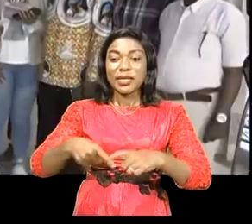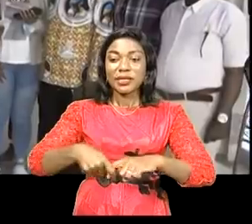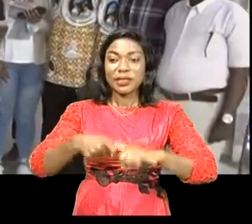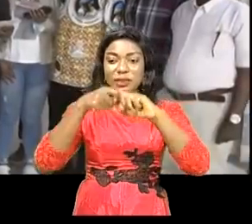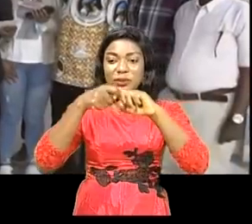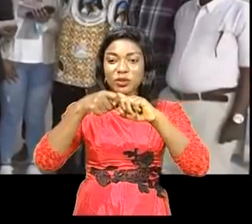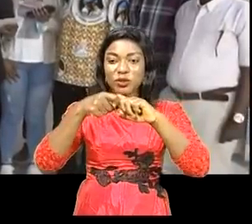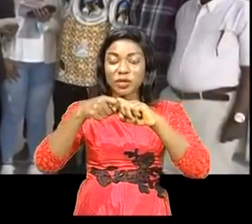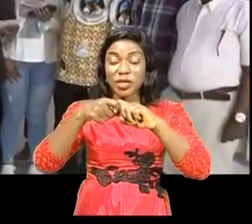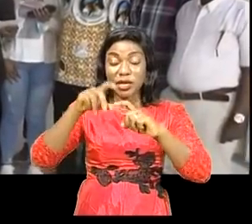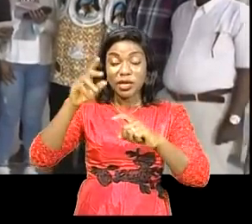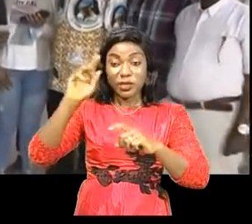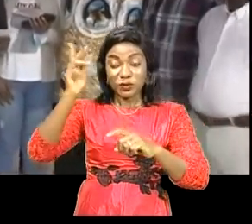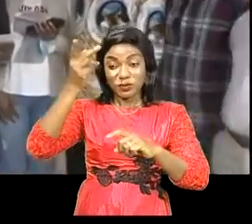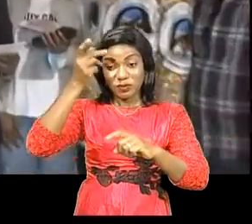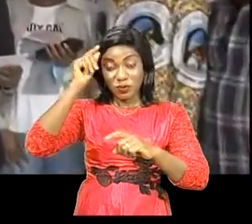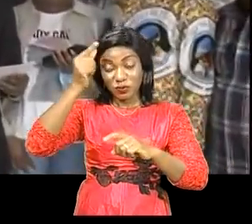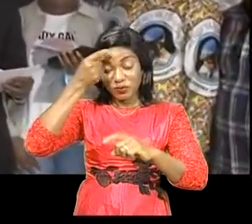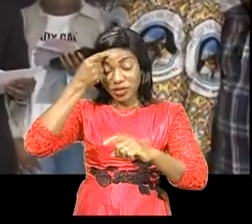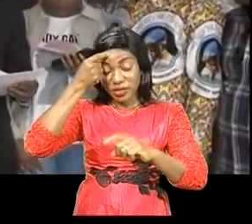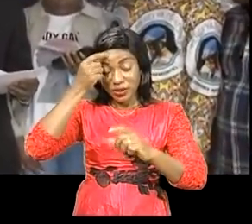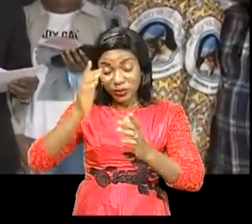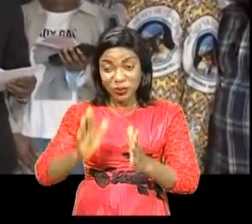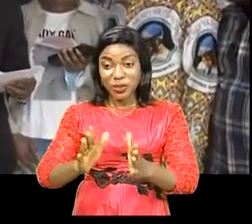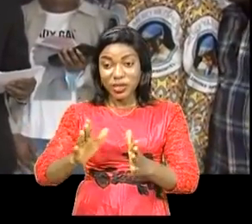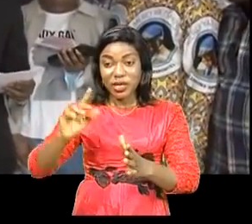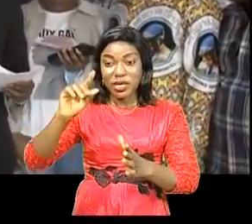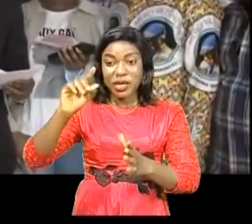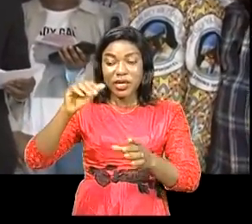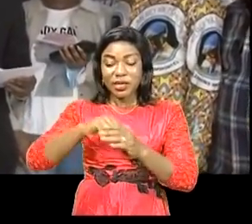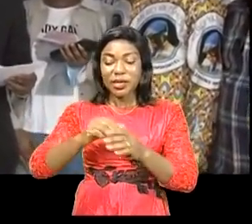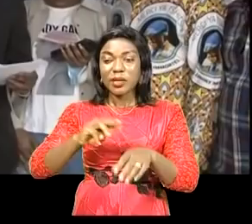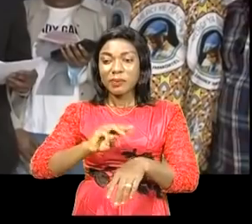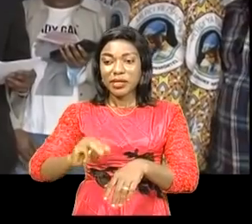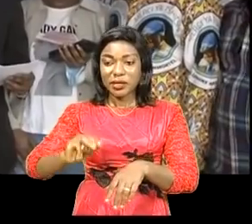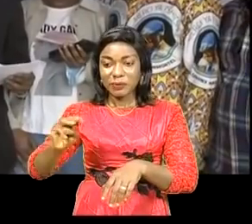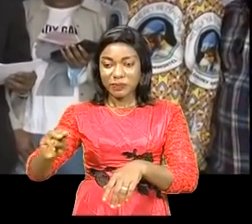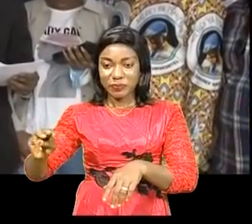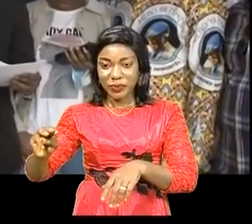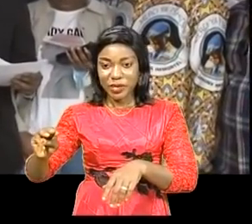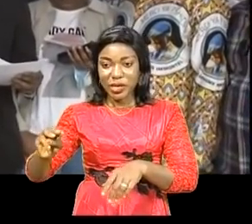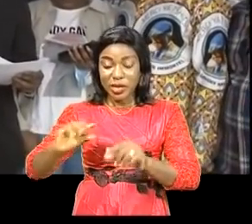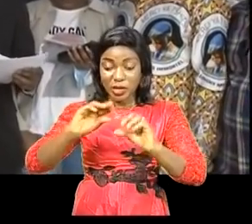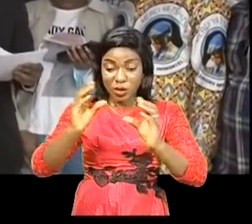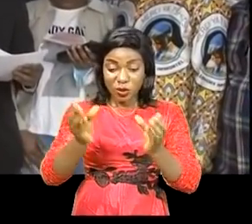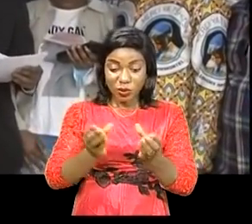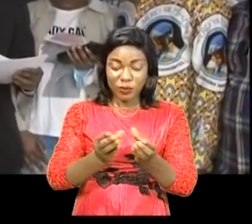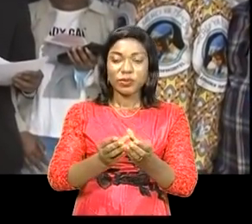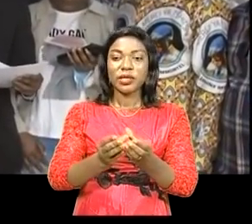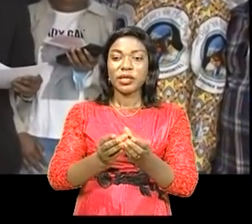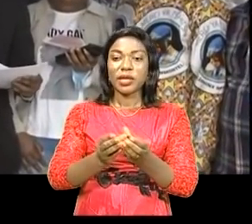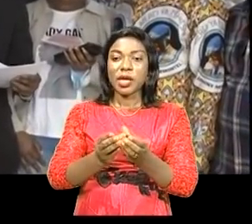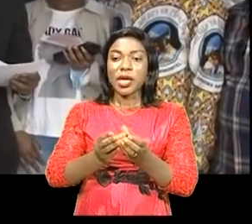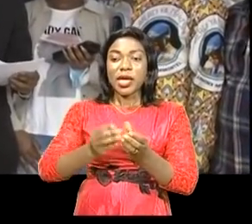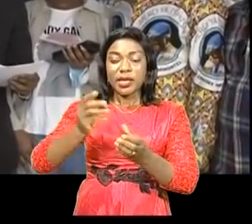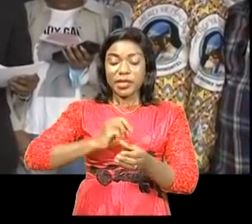vice-gouverneur de la province du manier le caucus UDP Tiseke du manier remercie vivement son excellence monsieur le président de la république